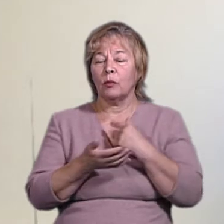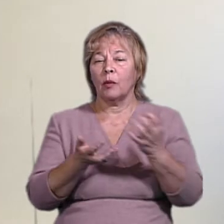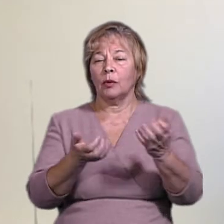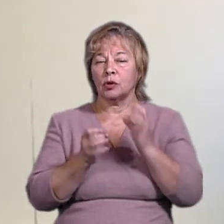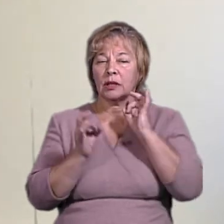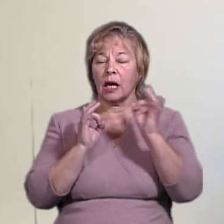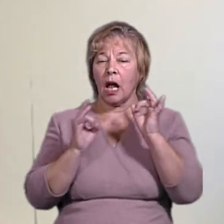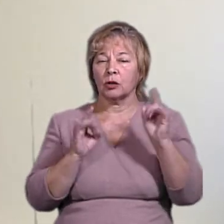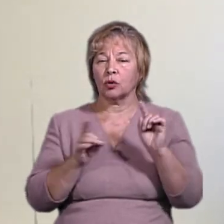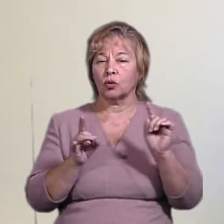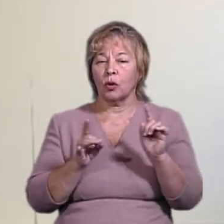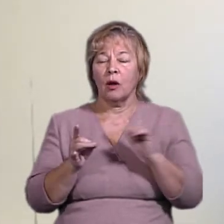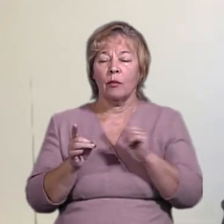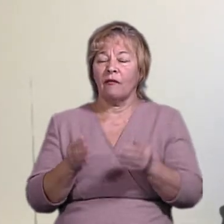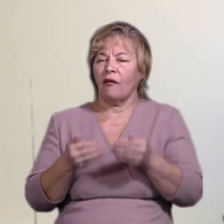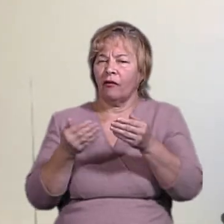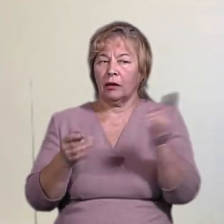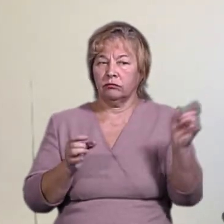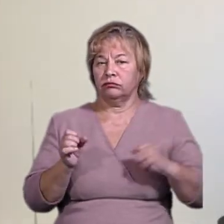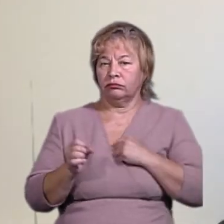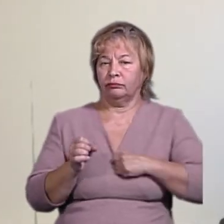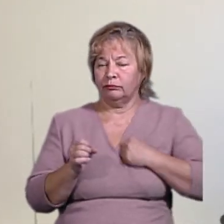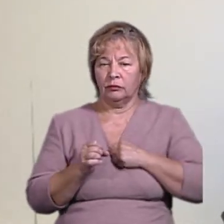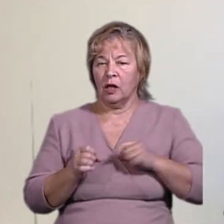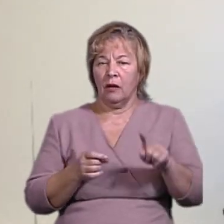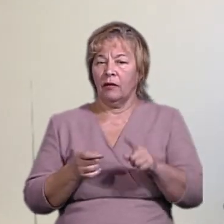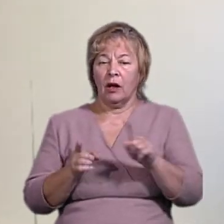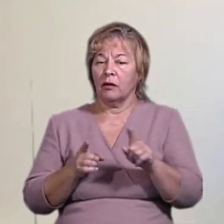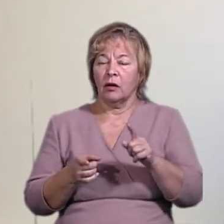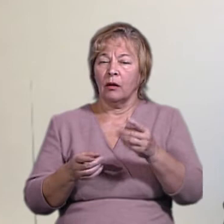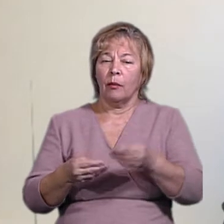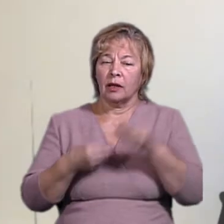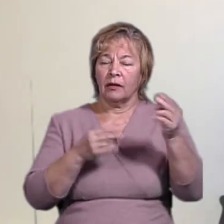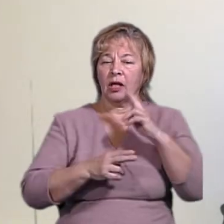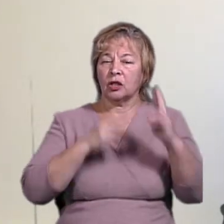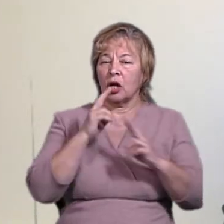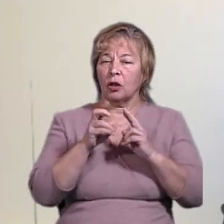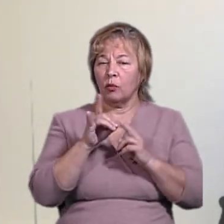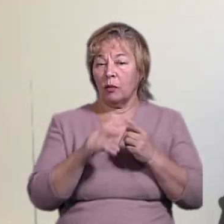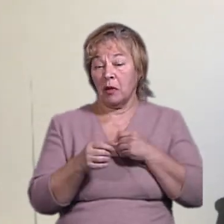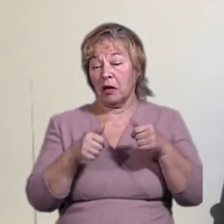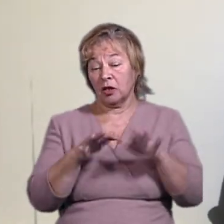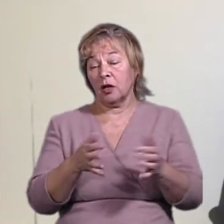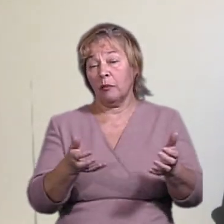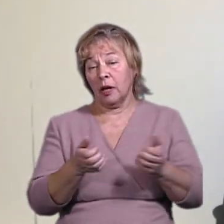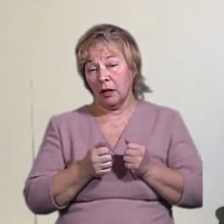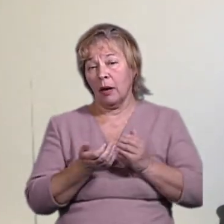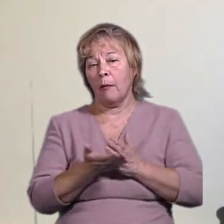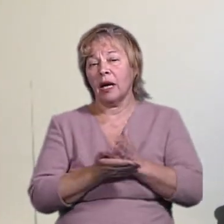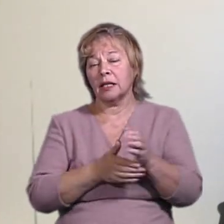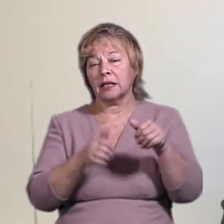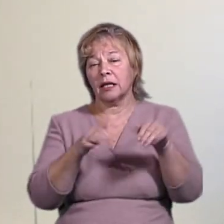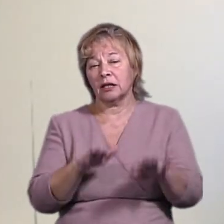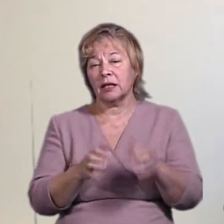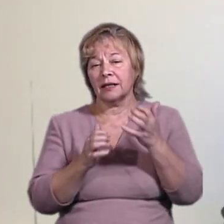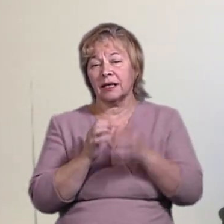реакцію, що якщо ви виклали, вони можуть бути вами намальовані, подавайте скарги. І ми вирішили, прийняли політичне рішення